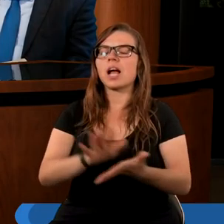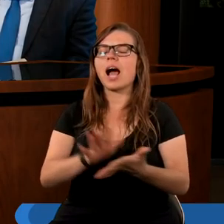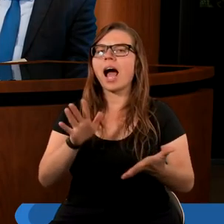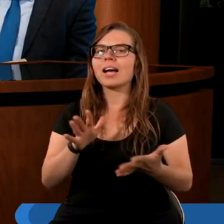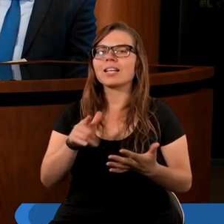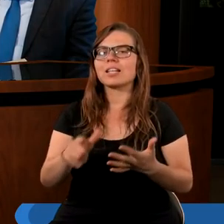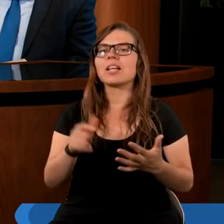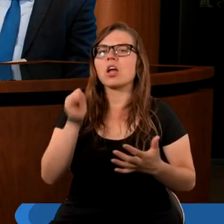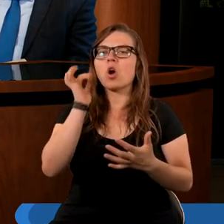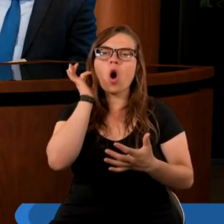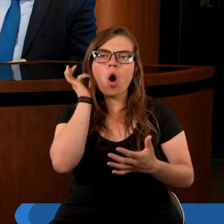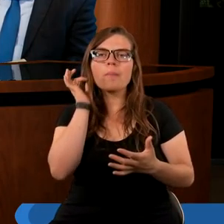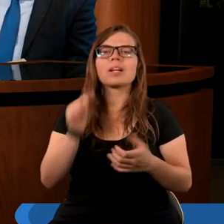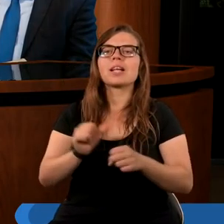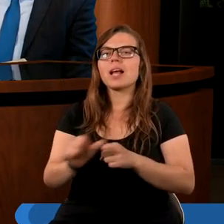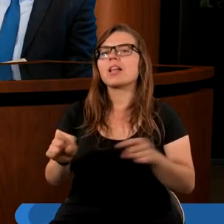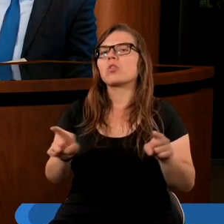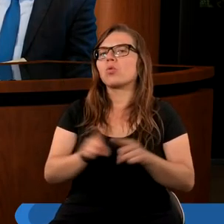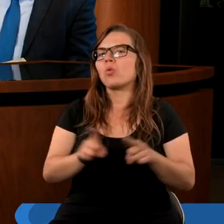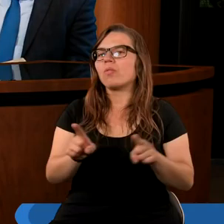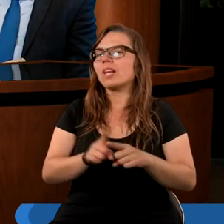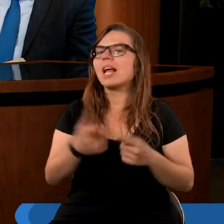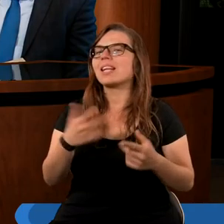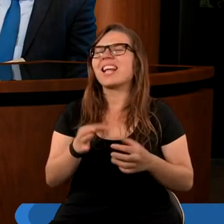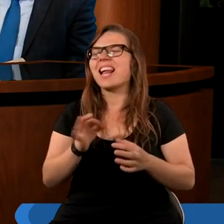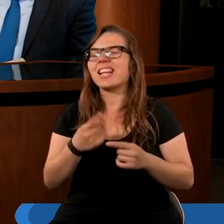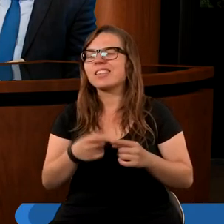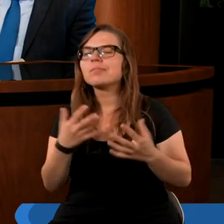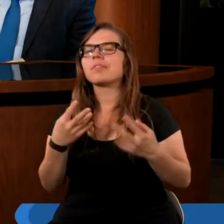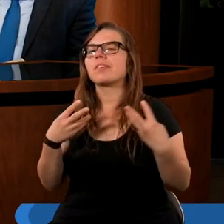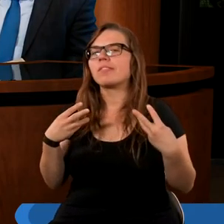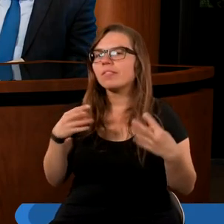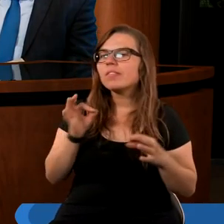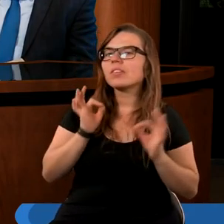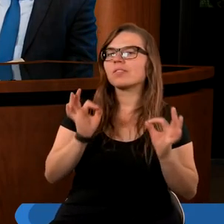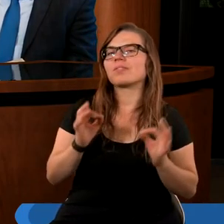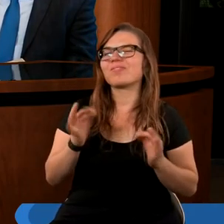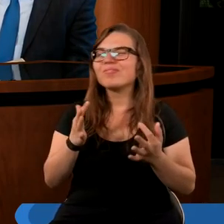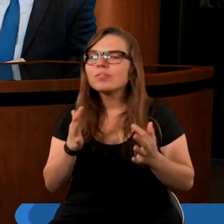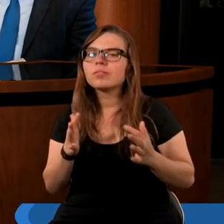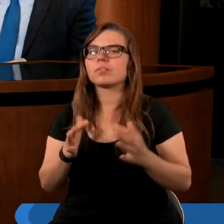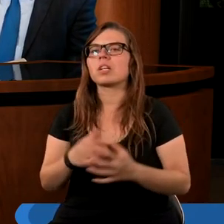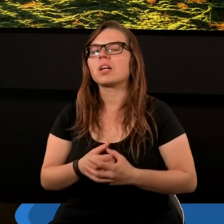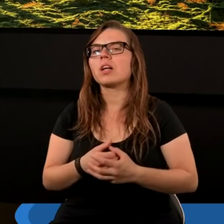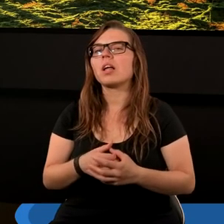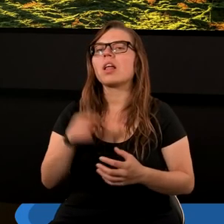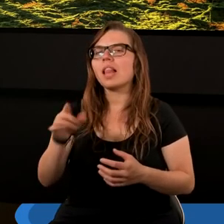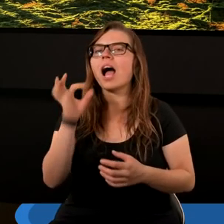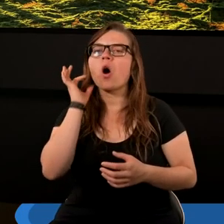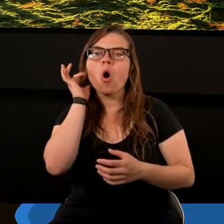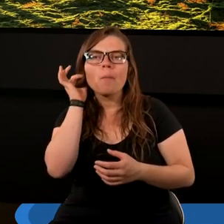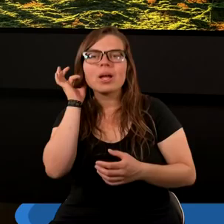charakterystyki tej kobiety jest również niezmiernie kontrowersyjna, bowiem ta